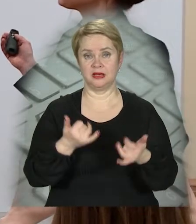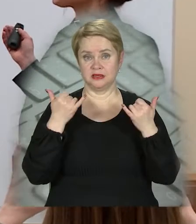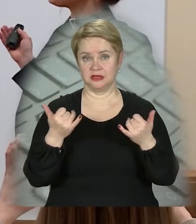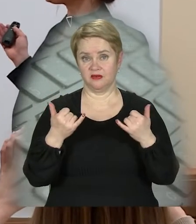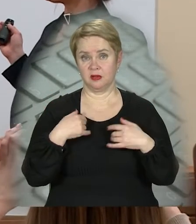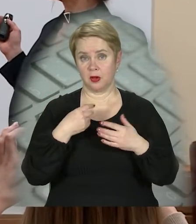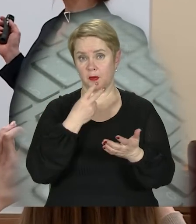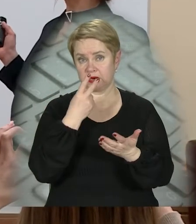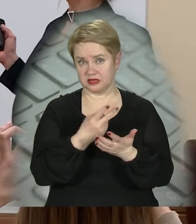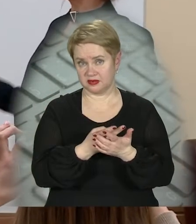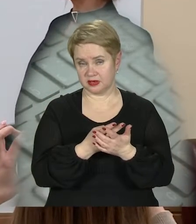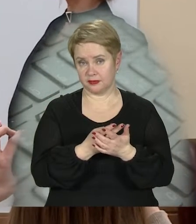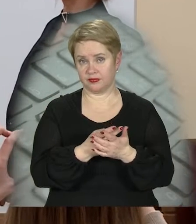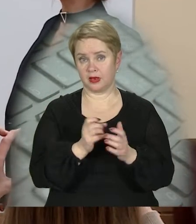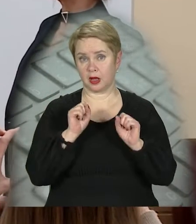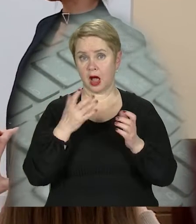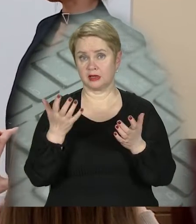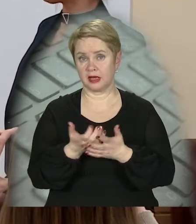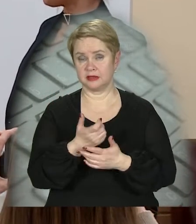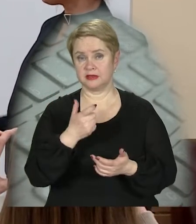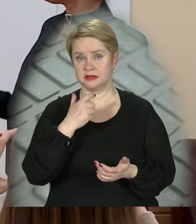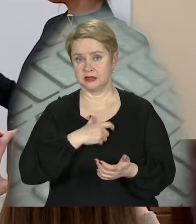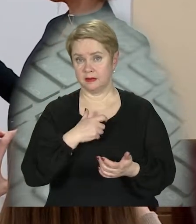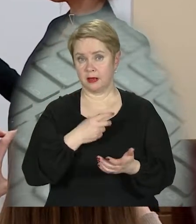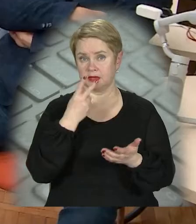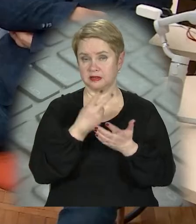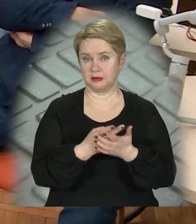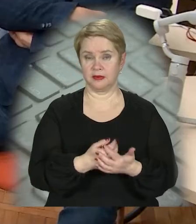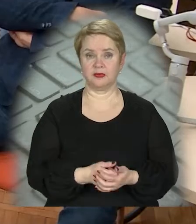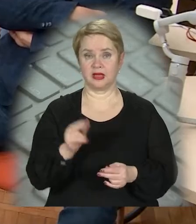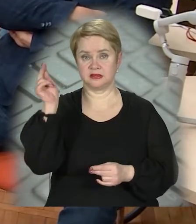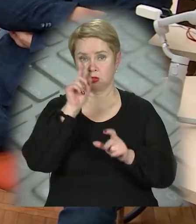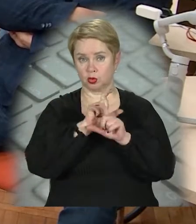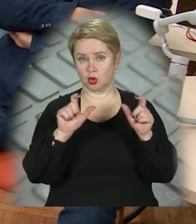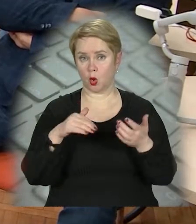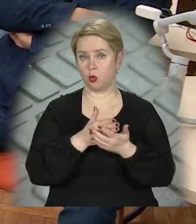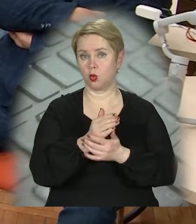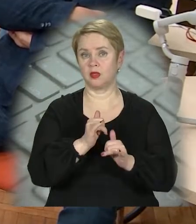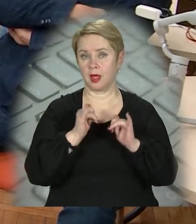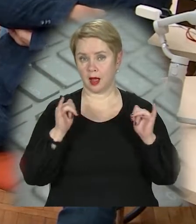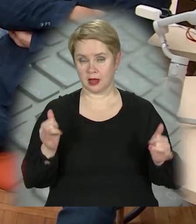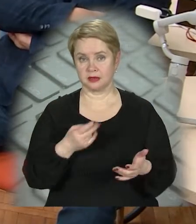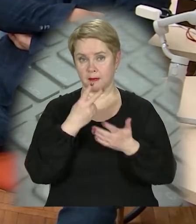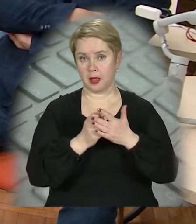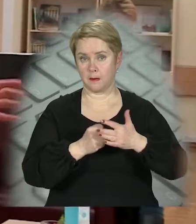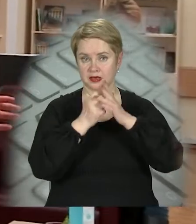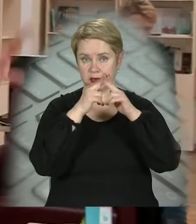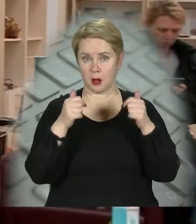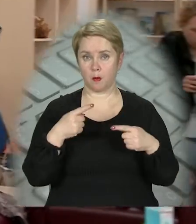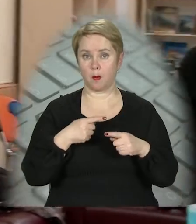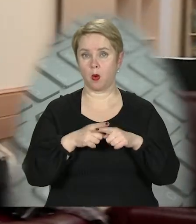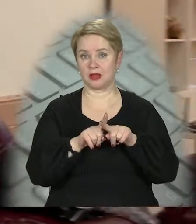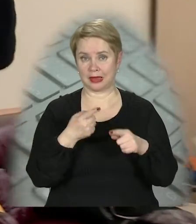нас лекція буде присвячена тактиці та стратегії селф-кому. Заняття школи комунікацій проходять на базі Дніпровської